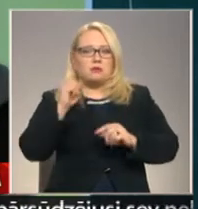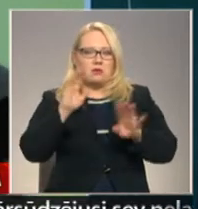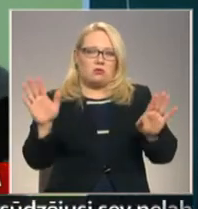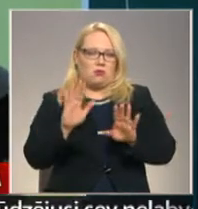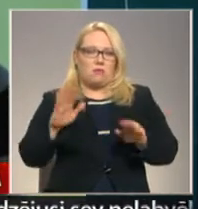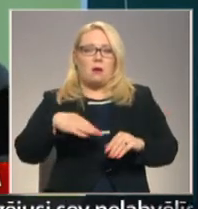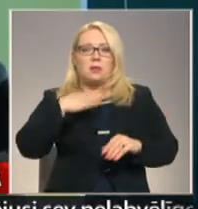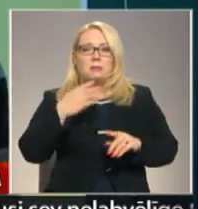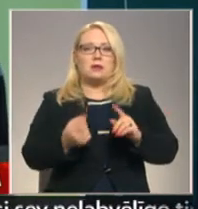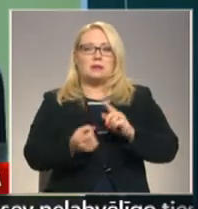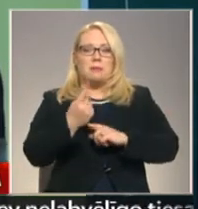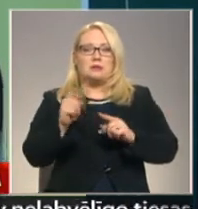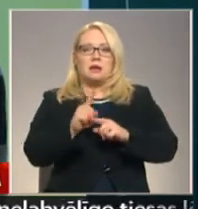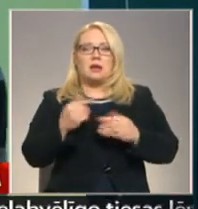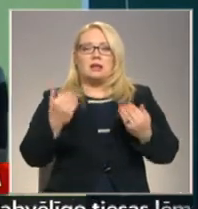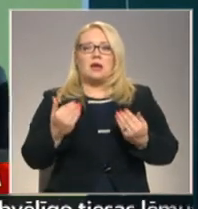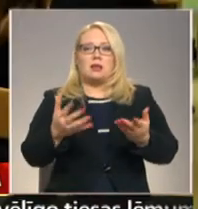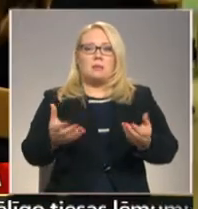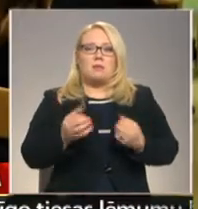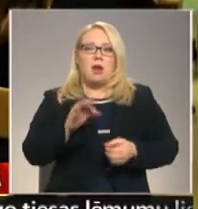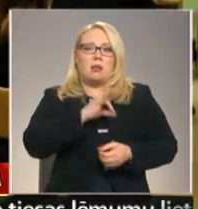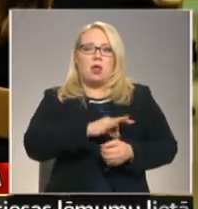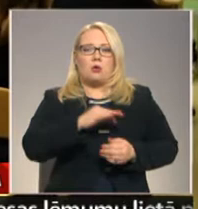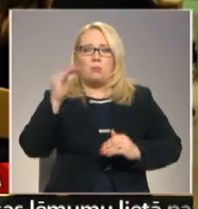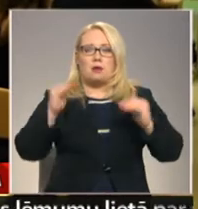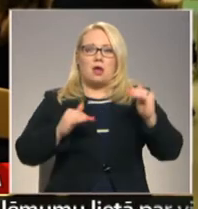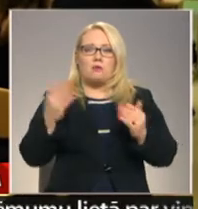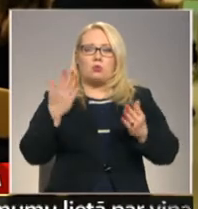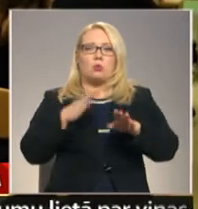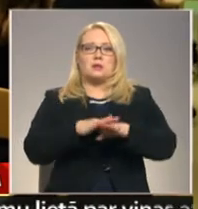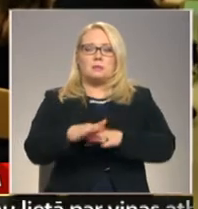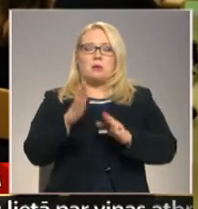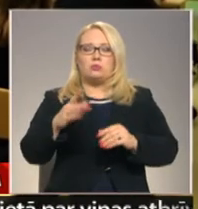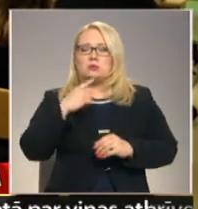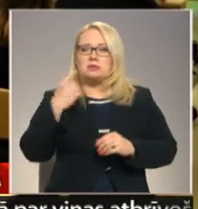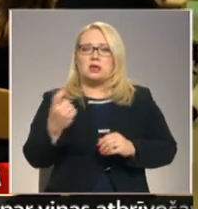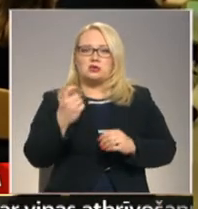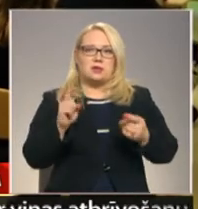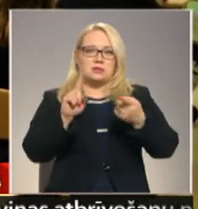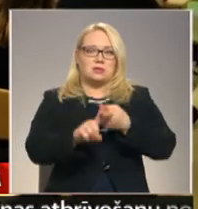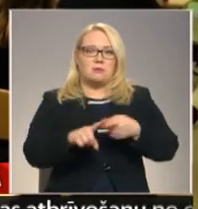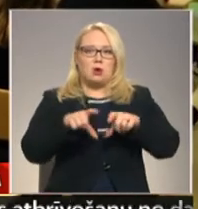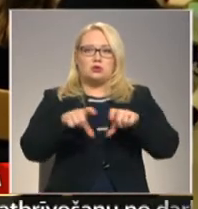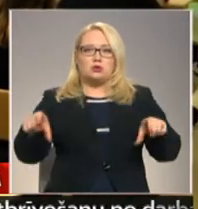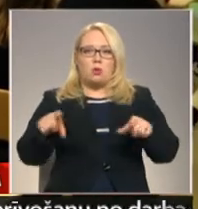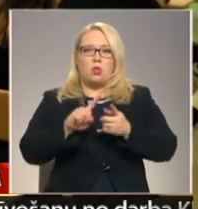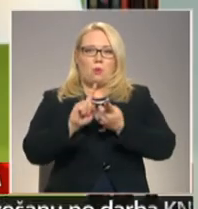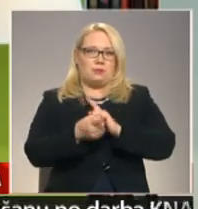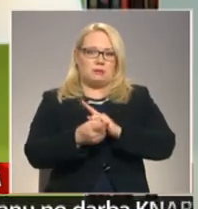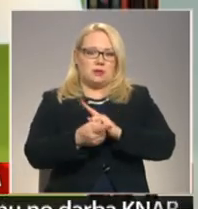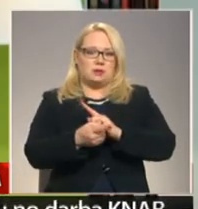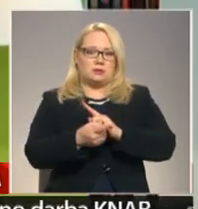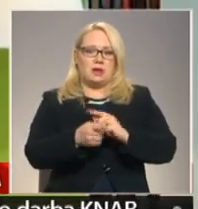nēsot arī šonadēļ pieņemtais pedagogu atalgojumu grafikas, kurī spilda būšot ciešā saistībā ar skolu optimizāciju.